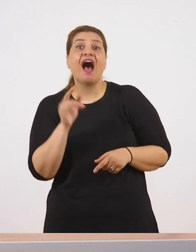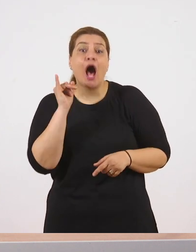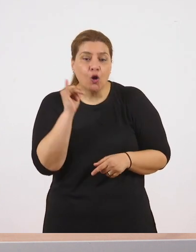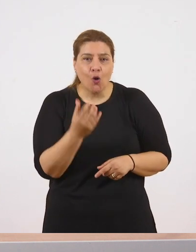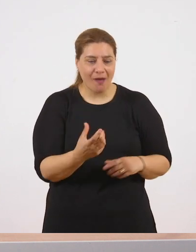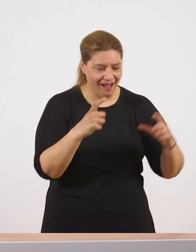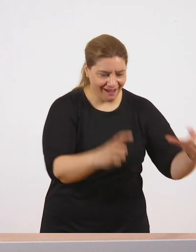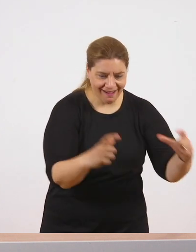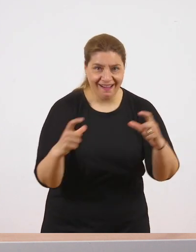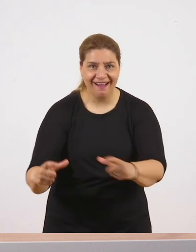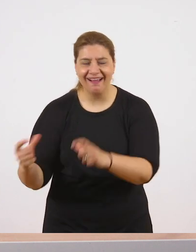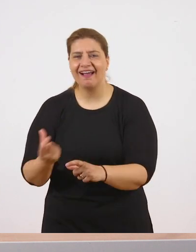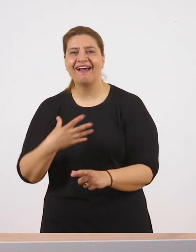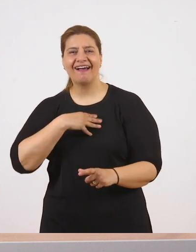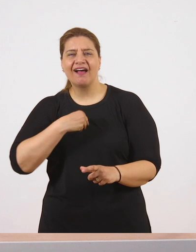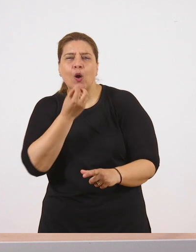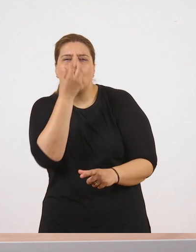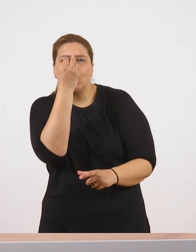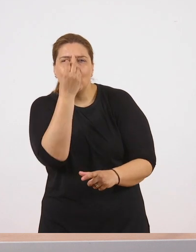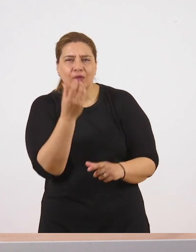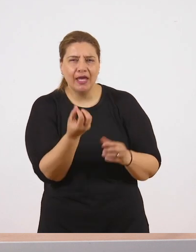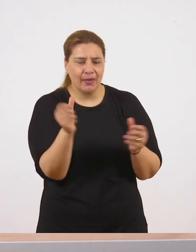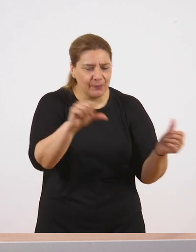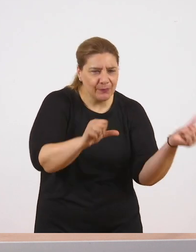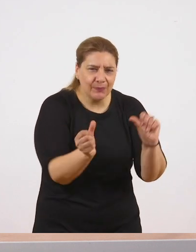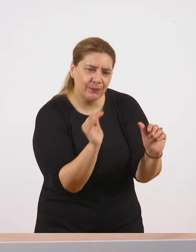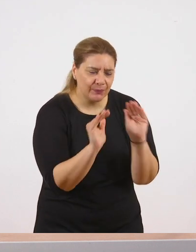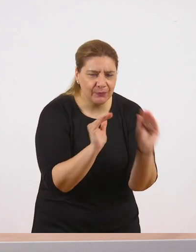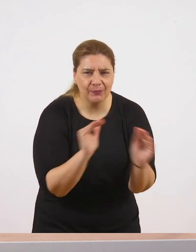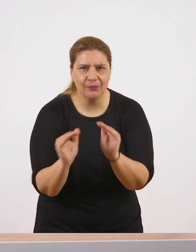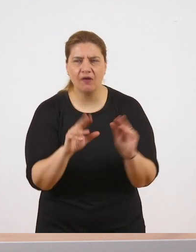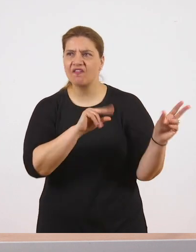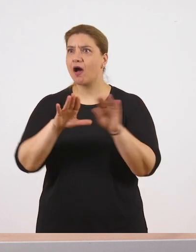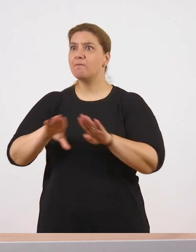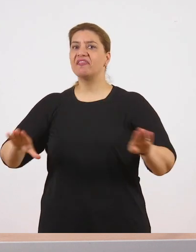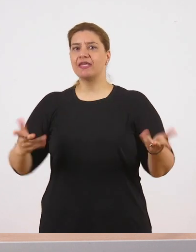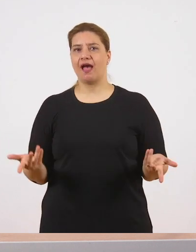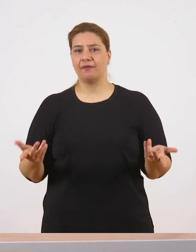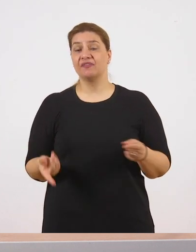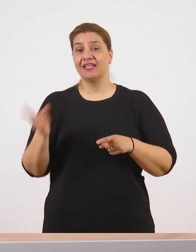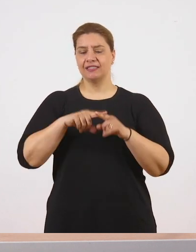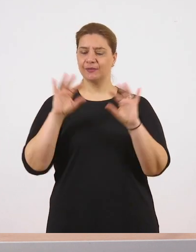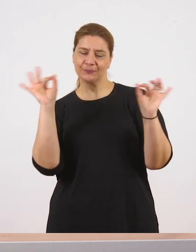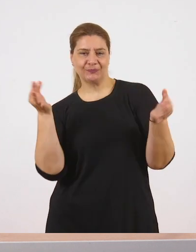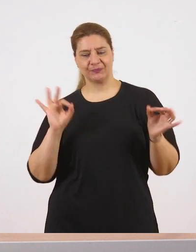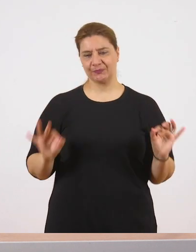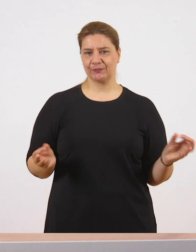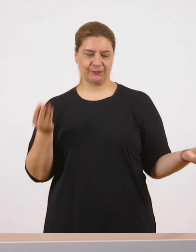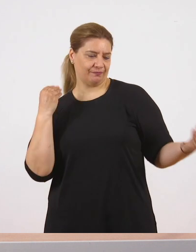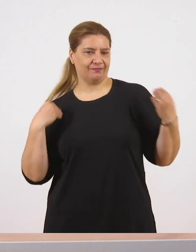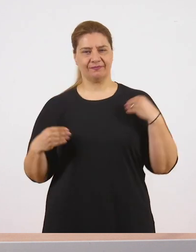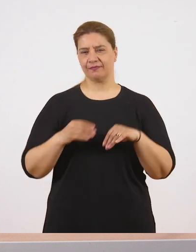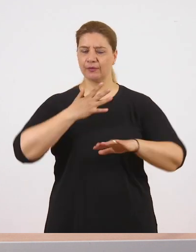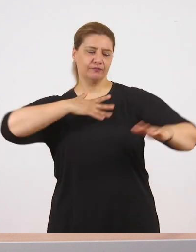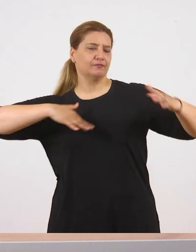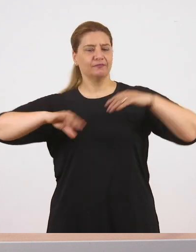λουλούδια τα έχει σαν παιδιά της. Ή δεν μπορούμε να καταλάβουμε ότι είναι κοκέτα και της αρέσει να περιποιείται τον εαυτό της και να